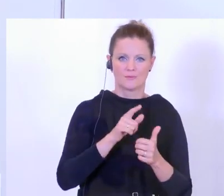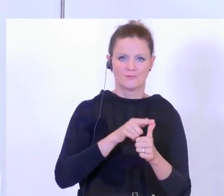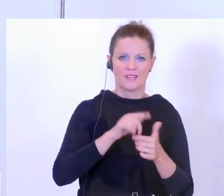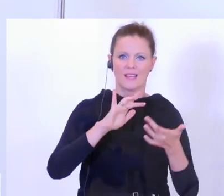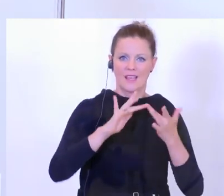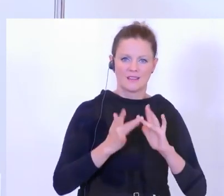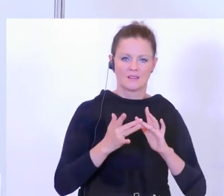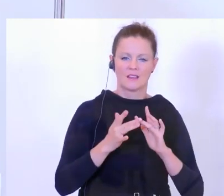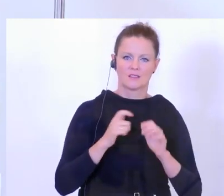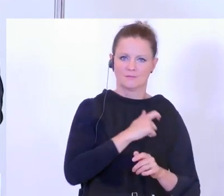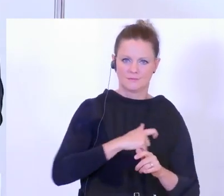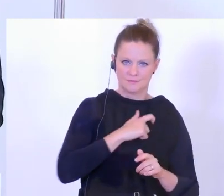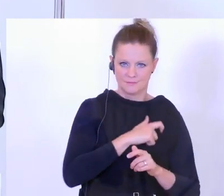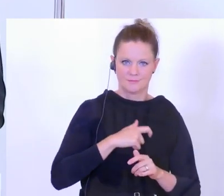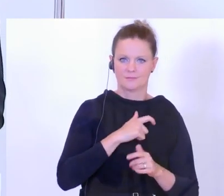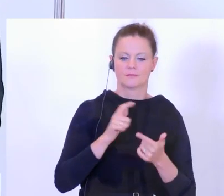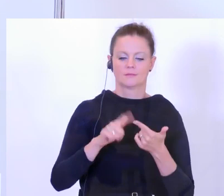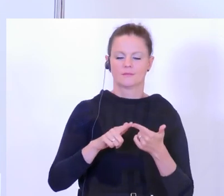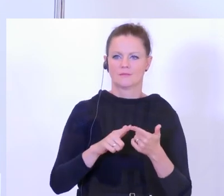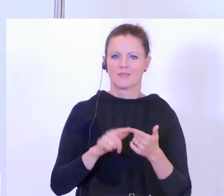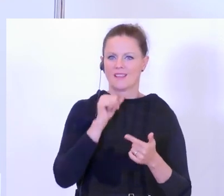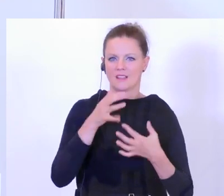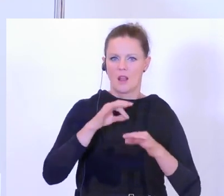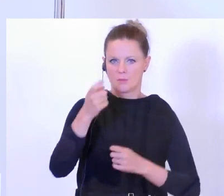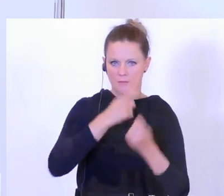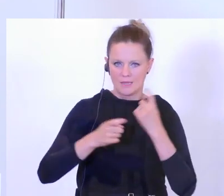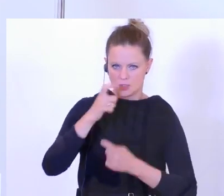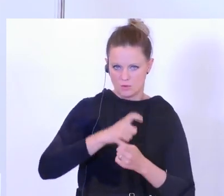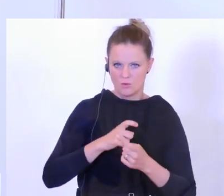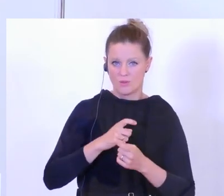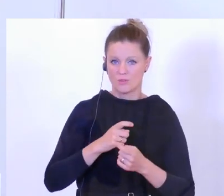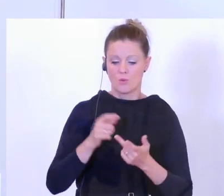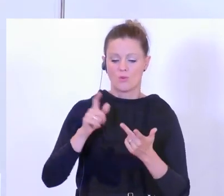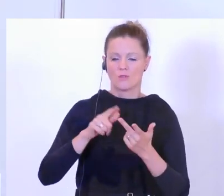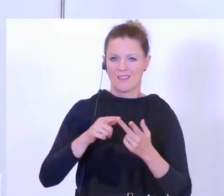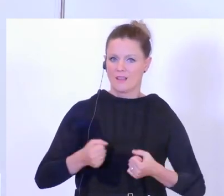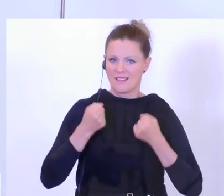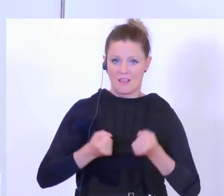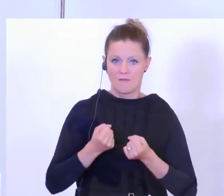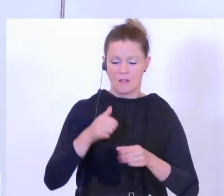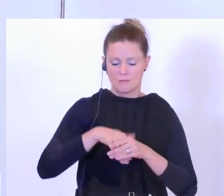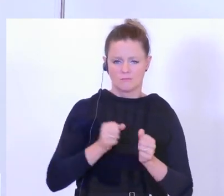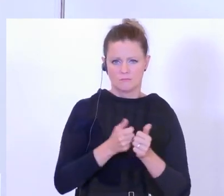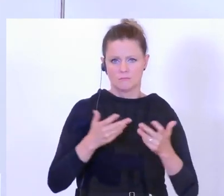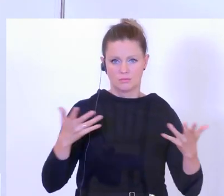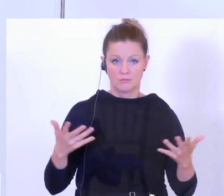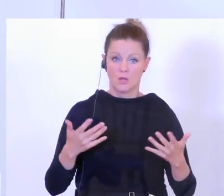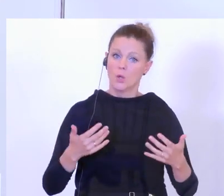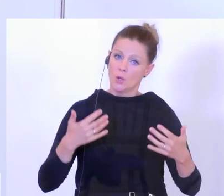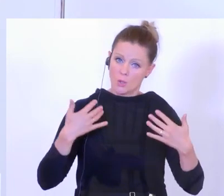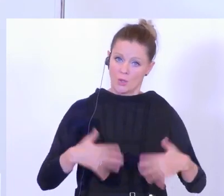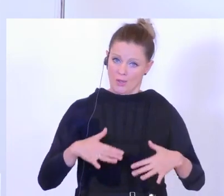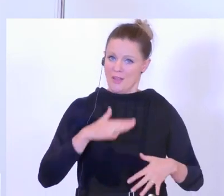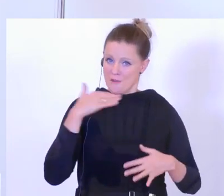Cyberkriminalität bekämpfen, illegale Migration und Gewalt in all ihren Ausprägungen. Das ist viel, das wir vorhaben.